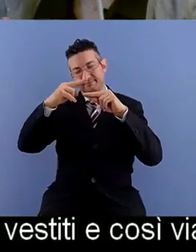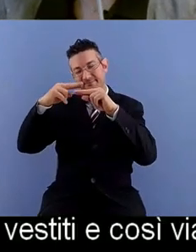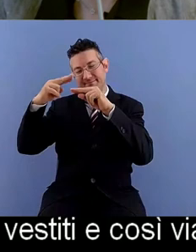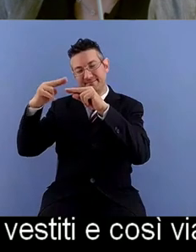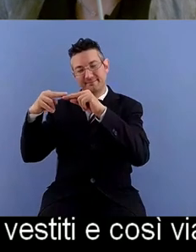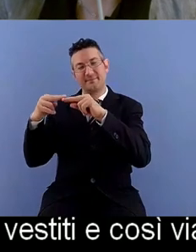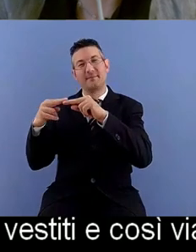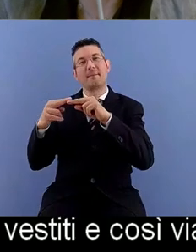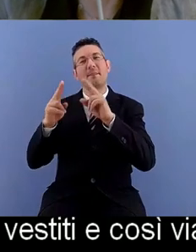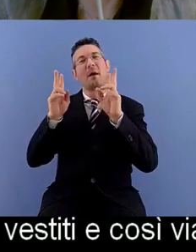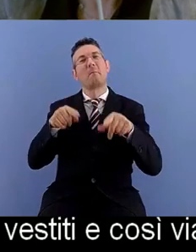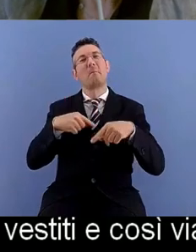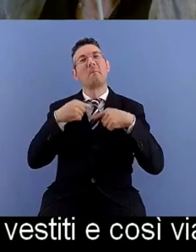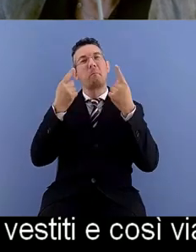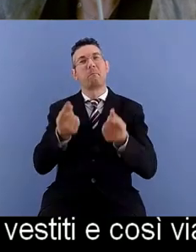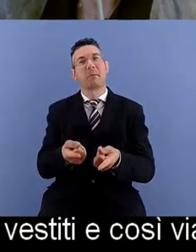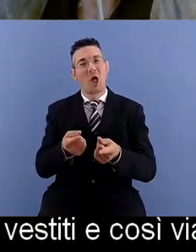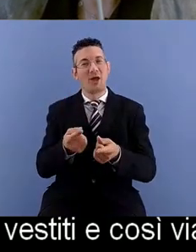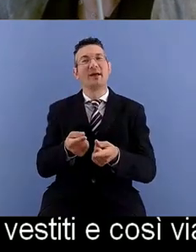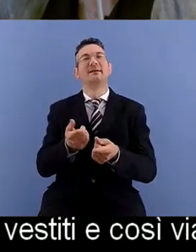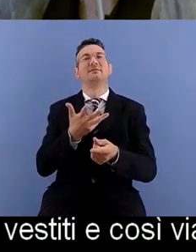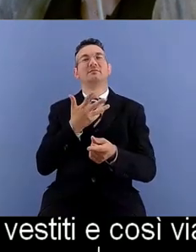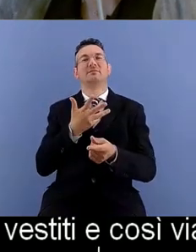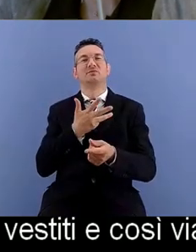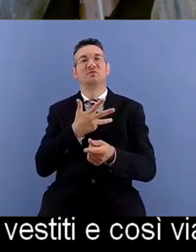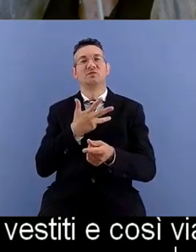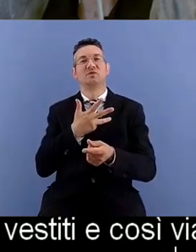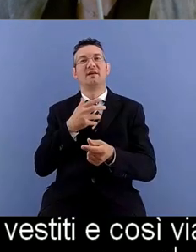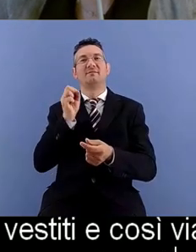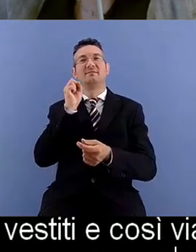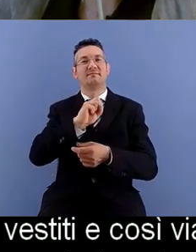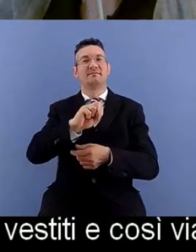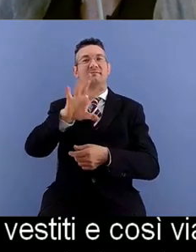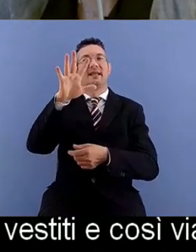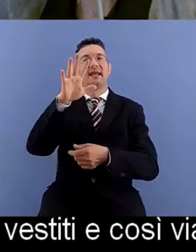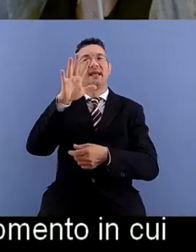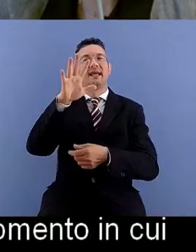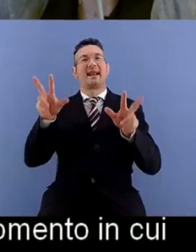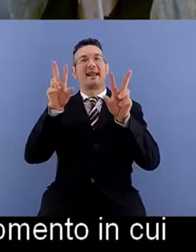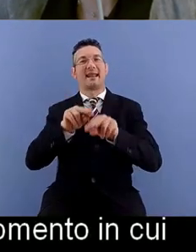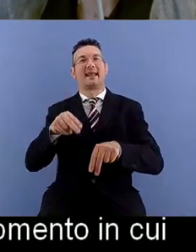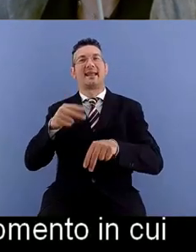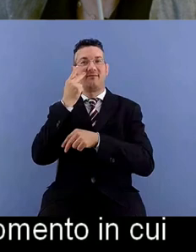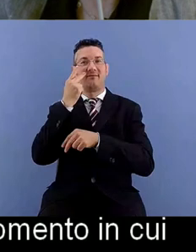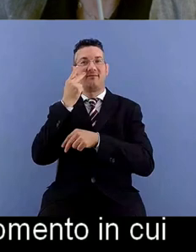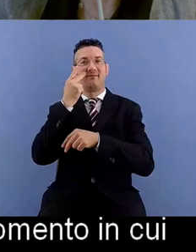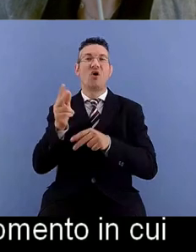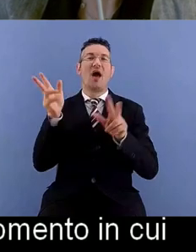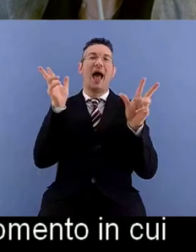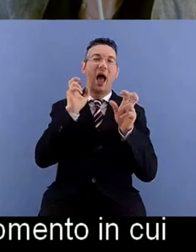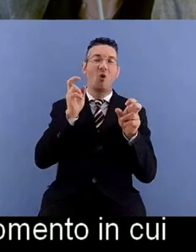verificata nel momento in cui rivedo audiovedo il